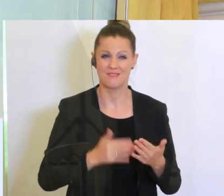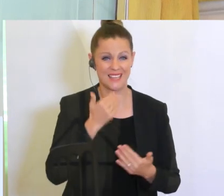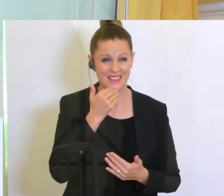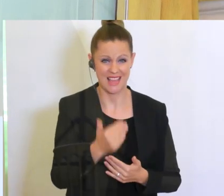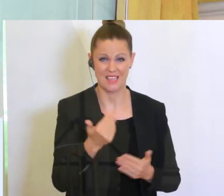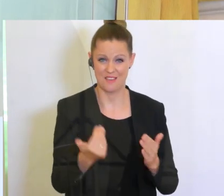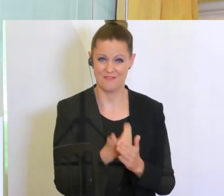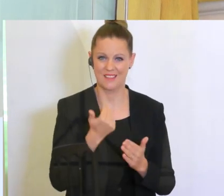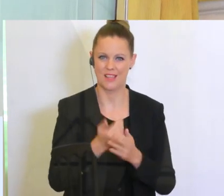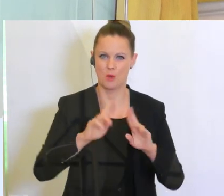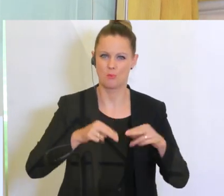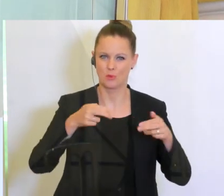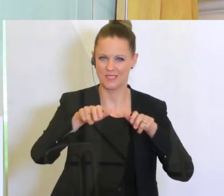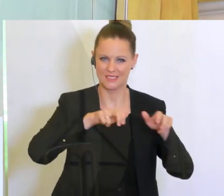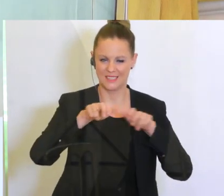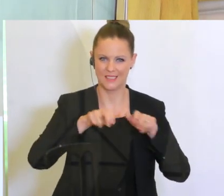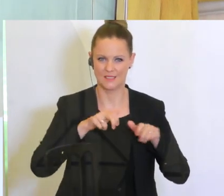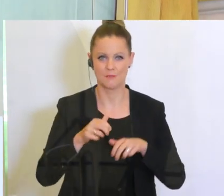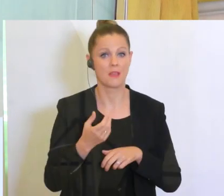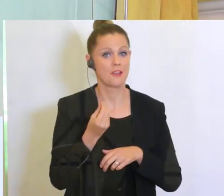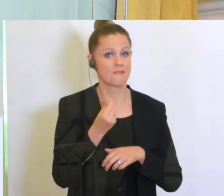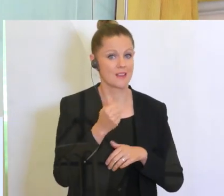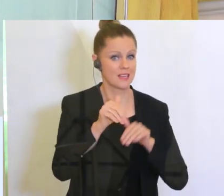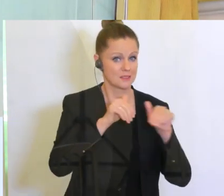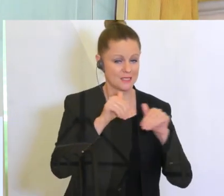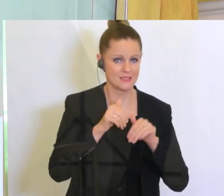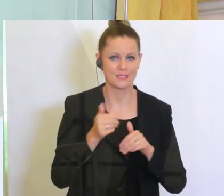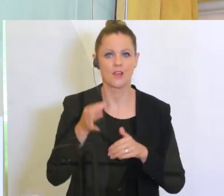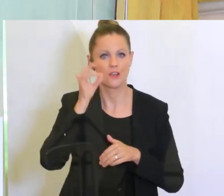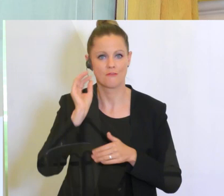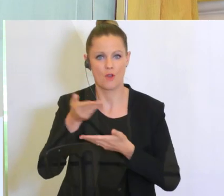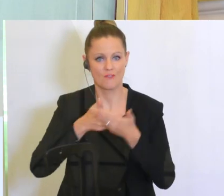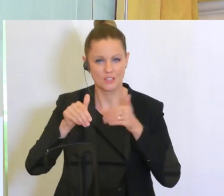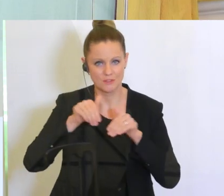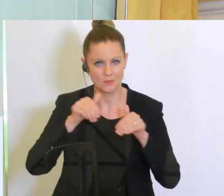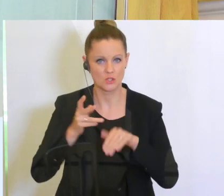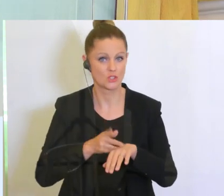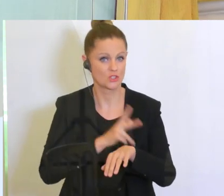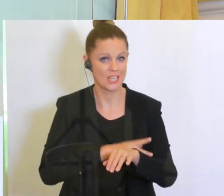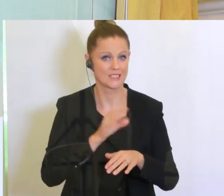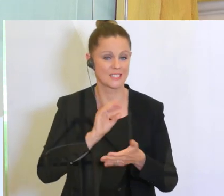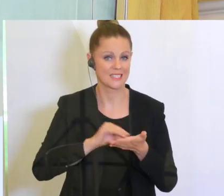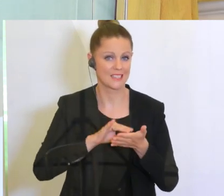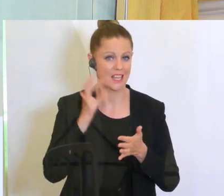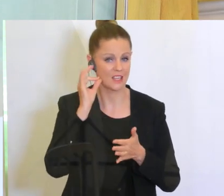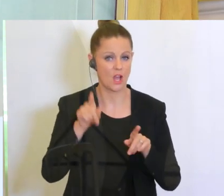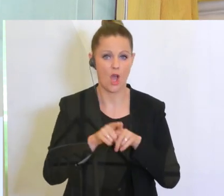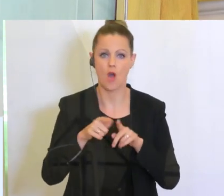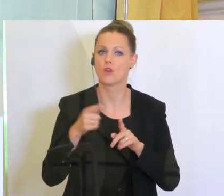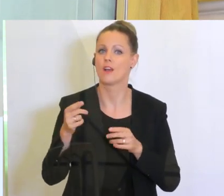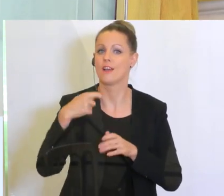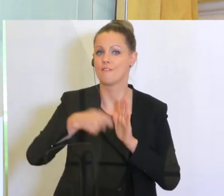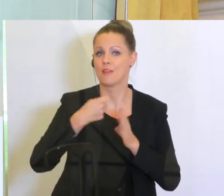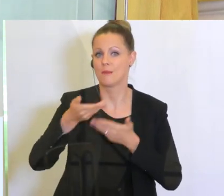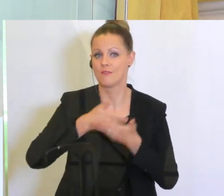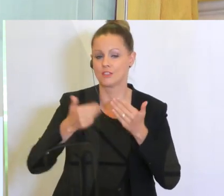Bundesregierung, Finanzminister, Wirtschaftsministerin, Staatssekretärin, den Vertretern der Filmwirtschaft und